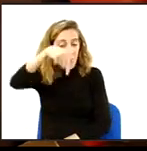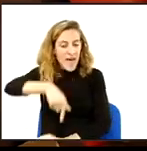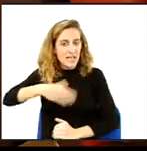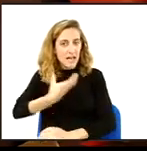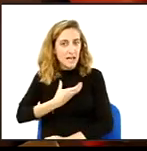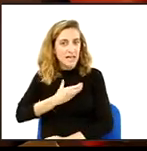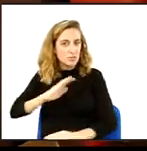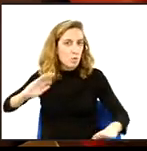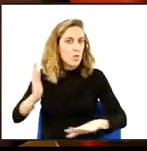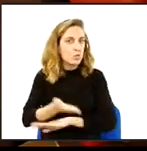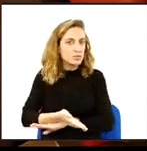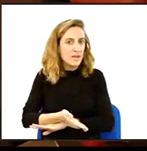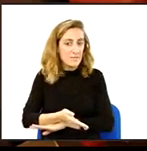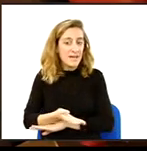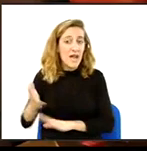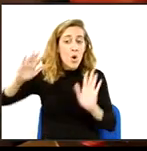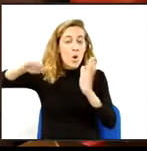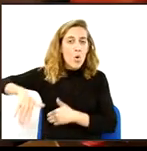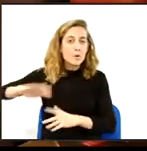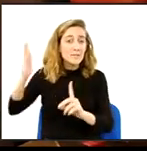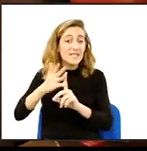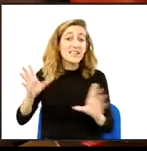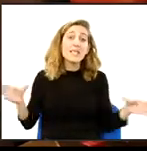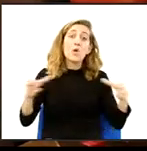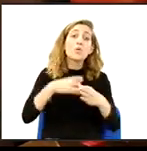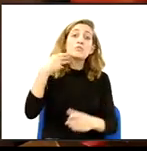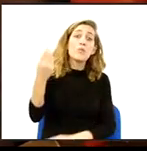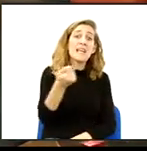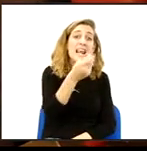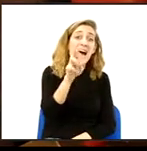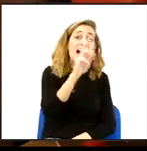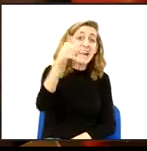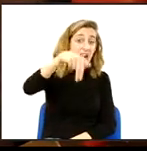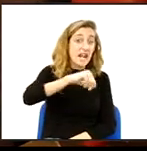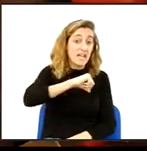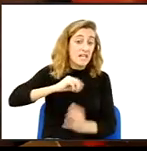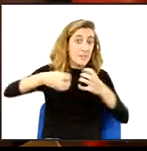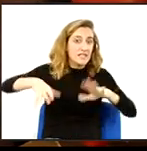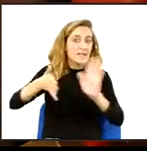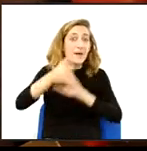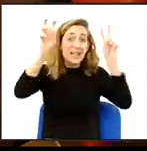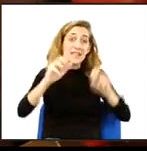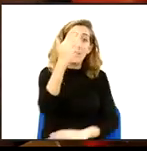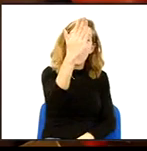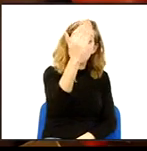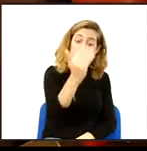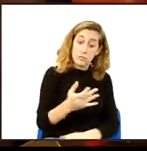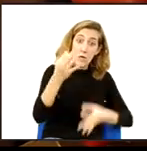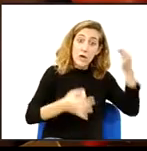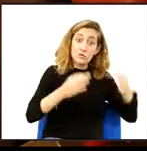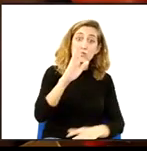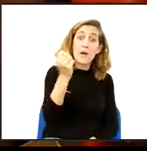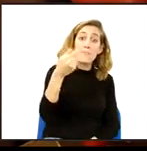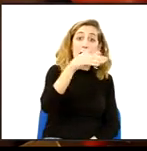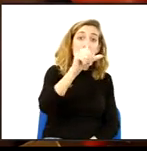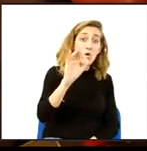condeni i reprovi els últims atacs comunitzats per l'organització i un i l'arrant tant el que fa referència a les pintades del domició del jutge Pablo Llaneres com a la